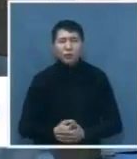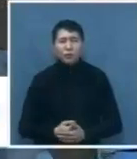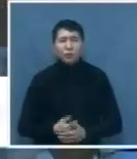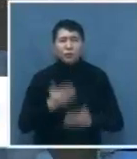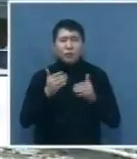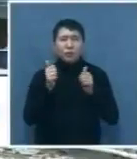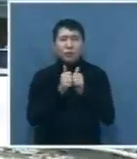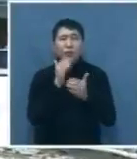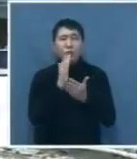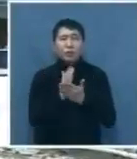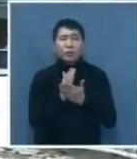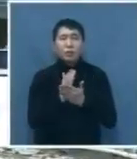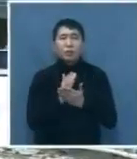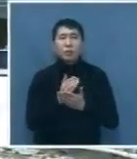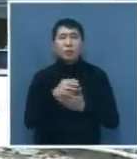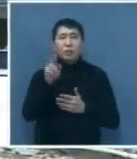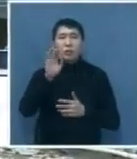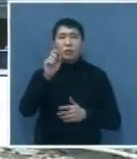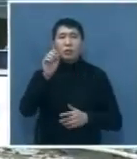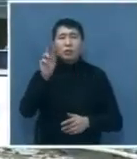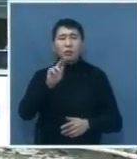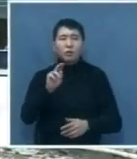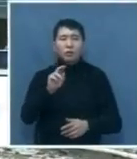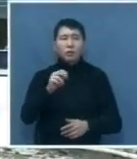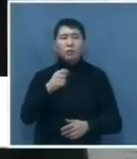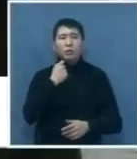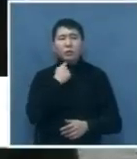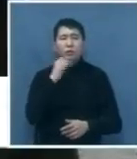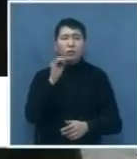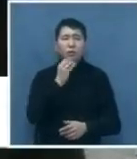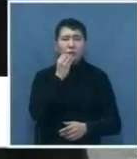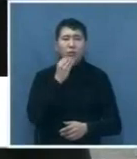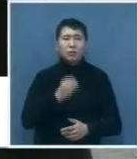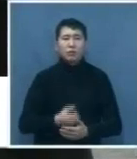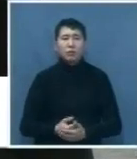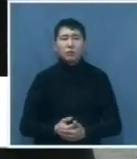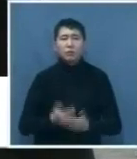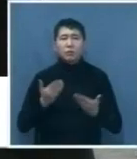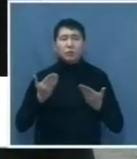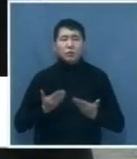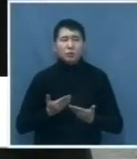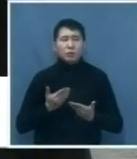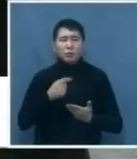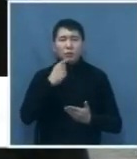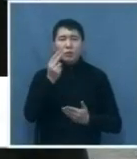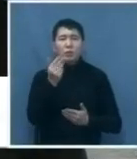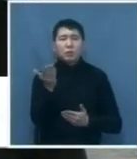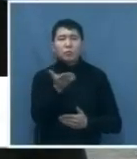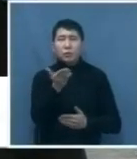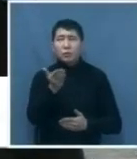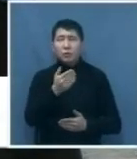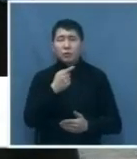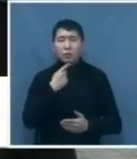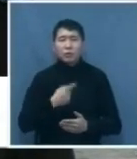значит, деятельность этой приносит доход на выпивку до пропитания. «Люди попрошайничают, сходят здесь, чтобы людям не мешали,